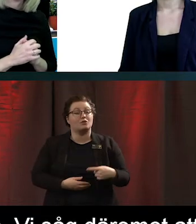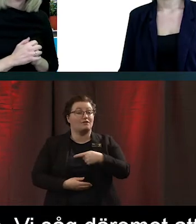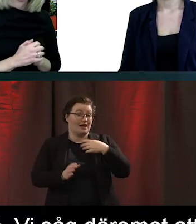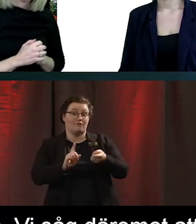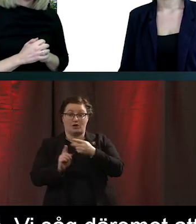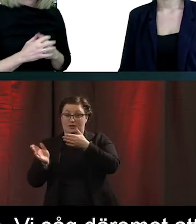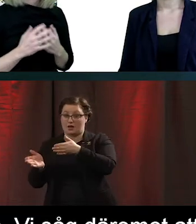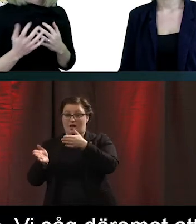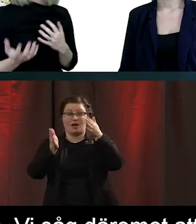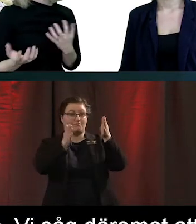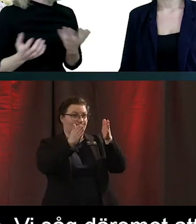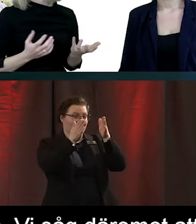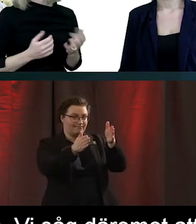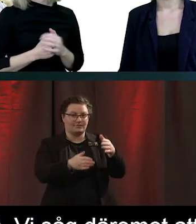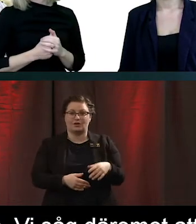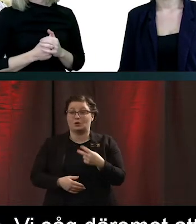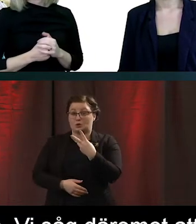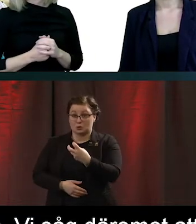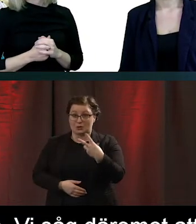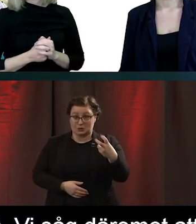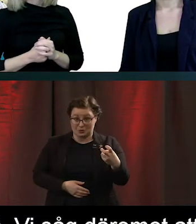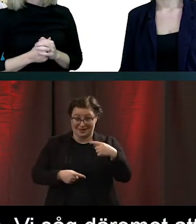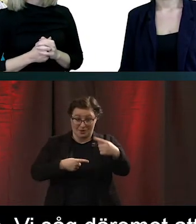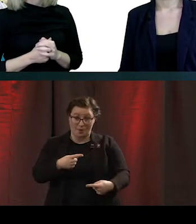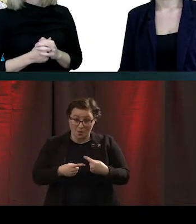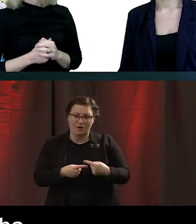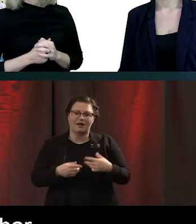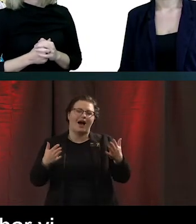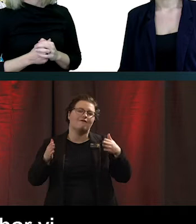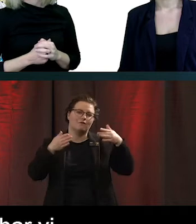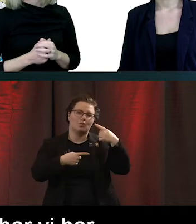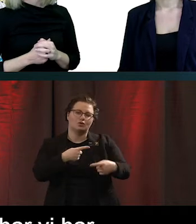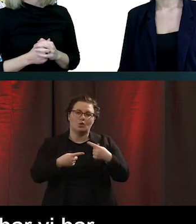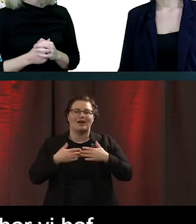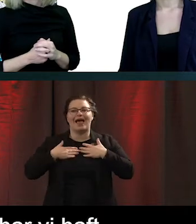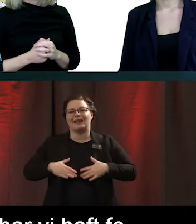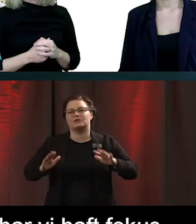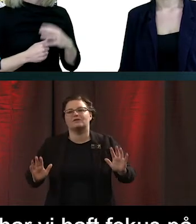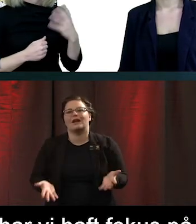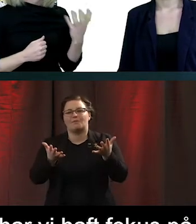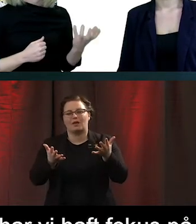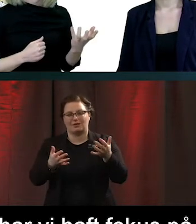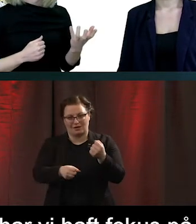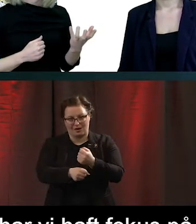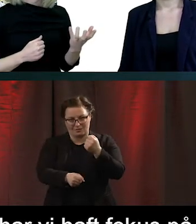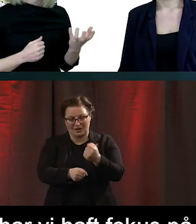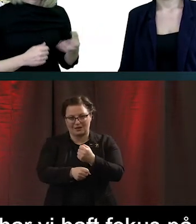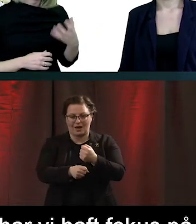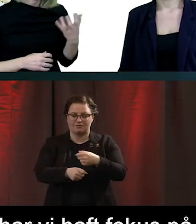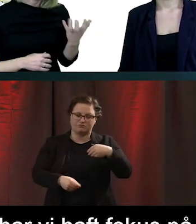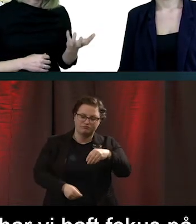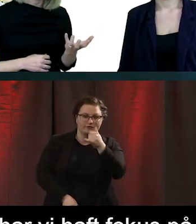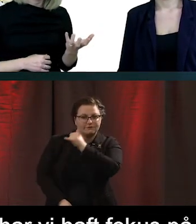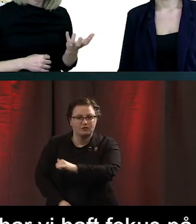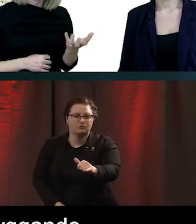fokus. Så år 2020 så har vi haft ett fokusår på just det hälsofrämjande arbetet. Att satsa förebyggande.